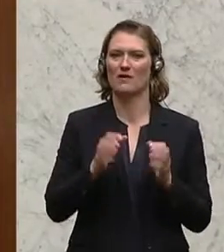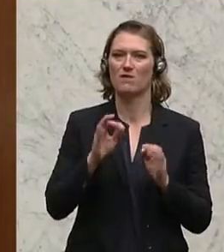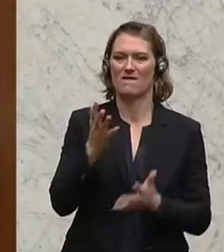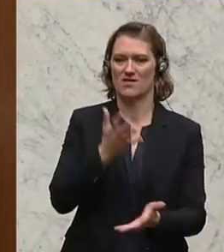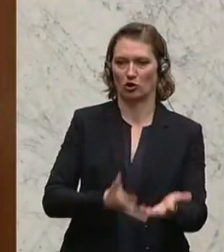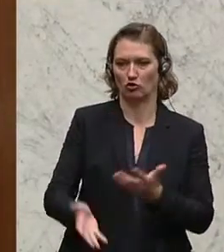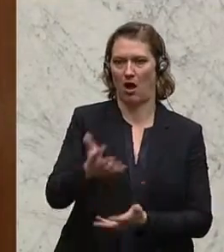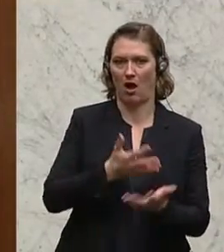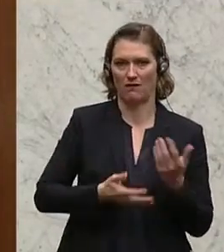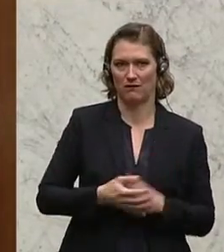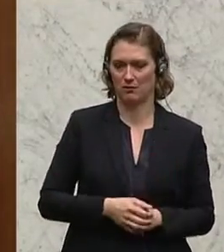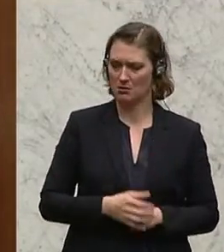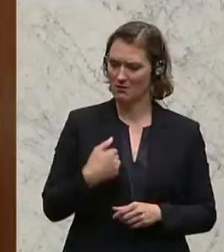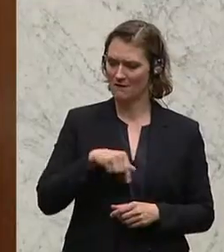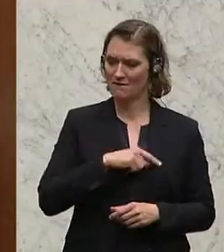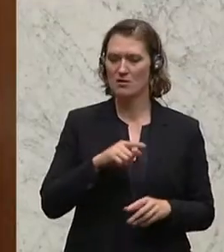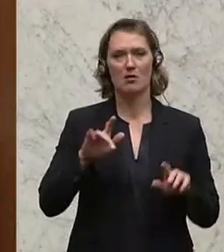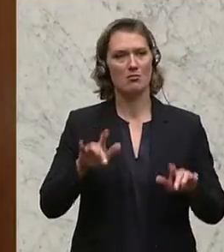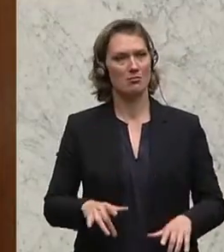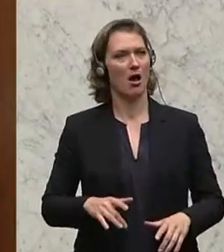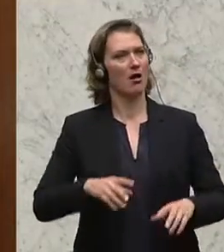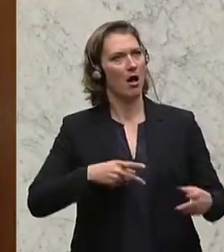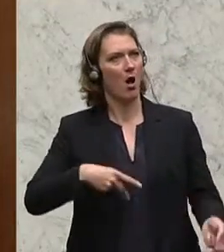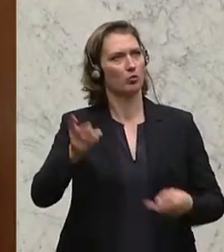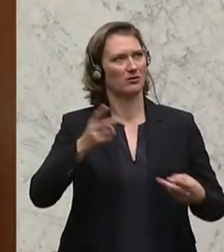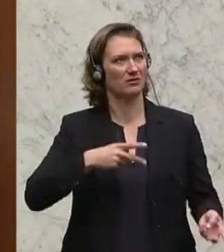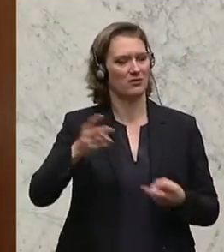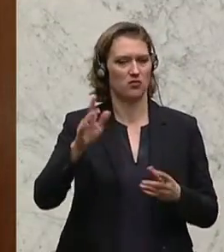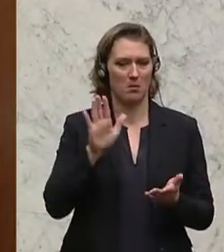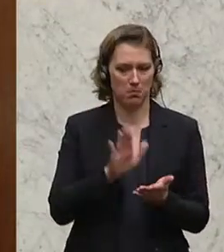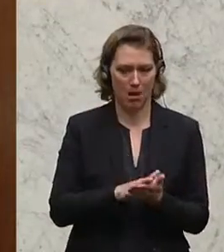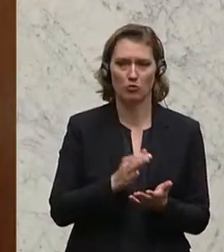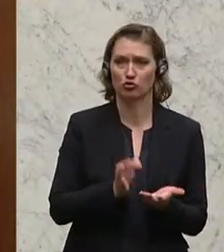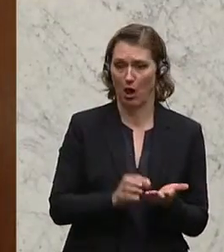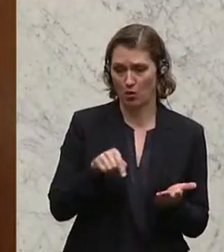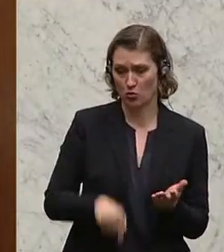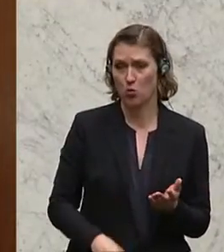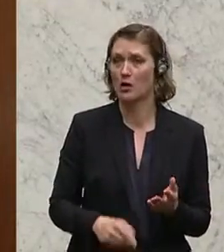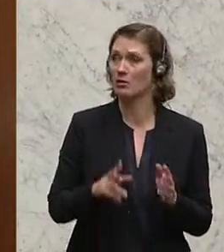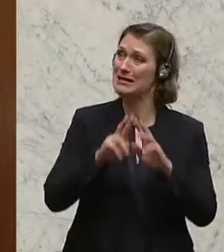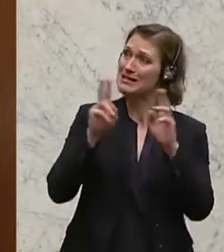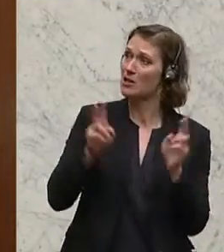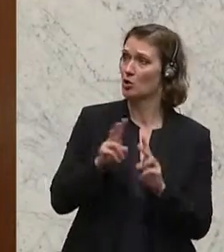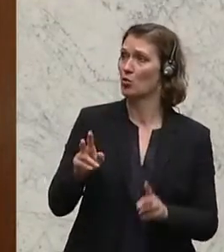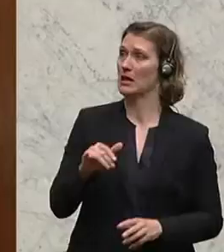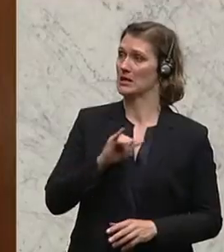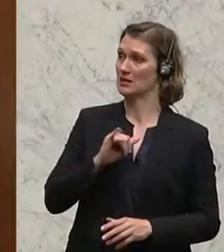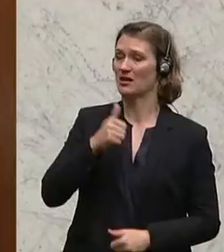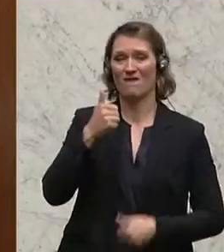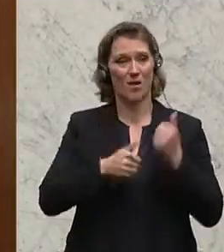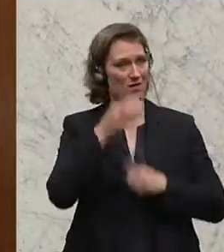weiterhin ein All-Time-High bei Exporten haben, zeigt sich, dass der Standort offensichtlich auch international weiterhin